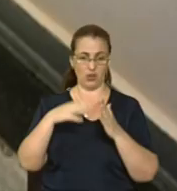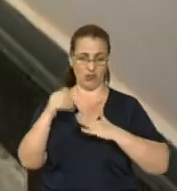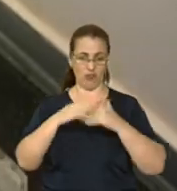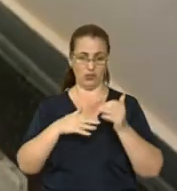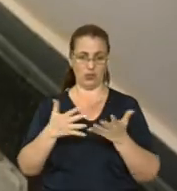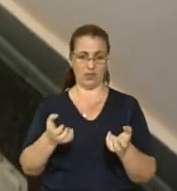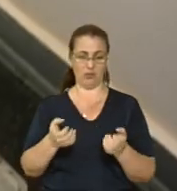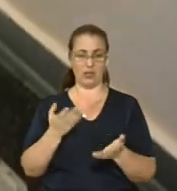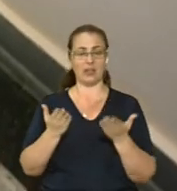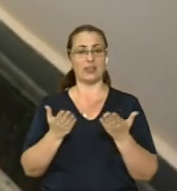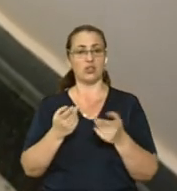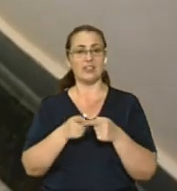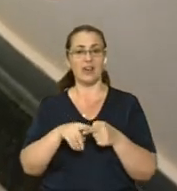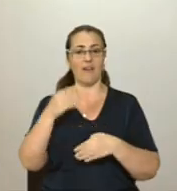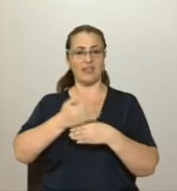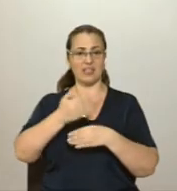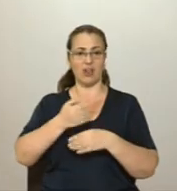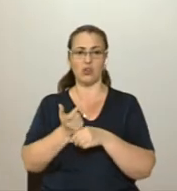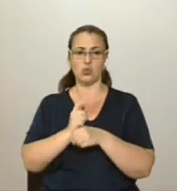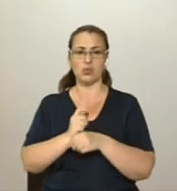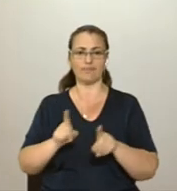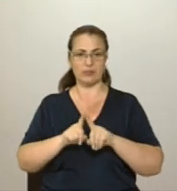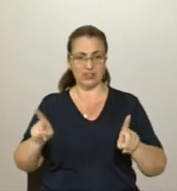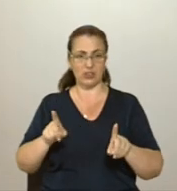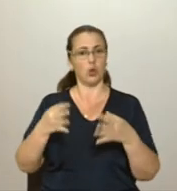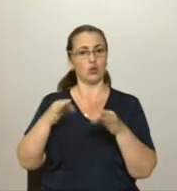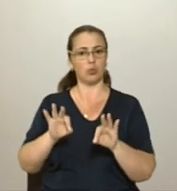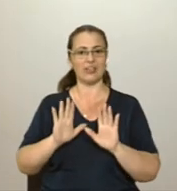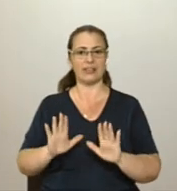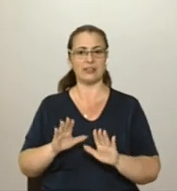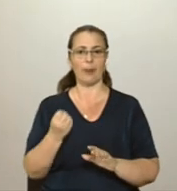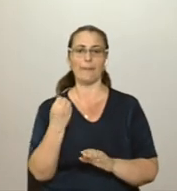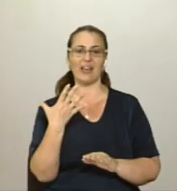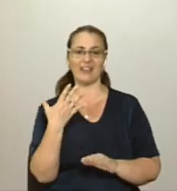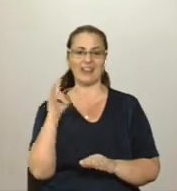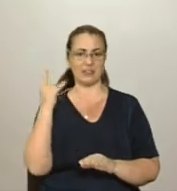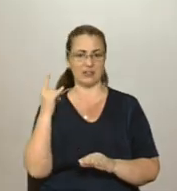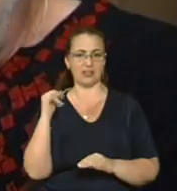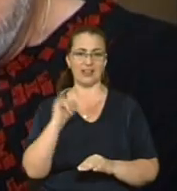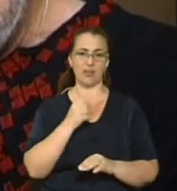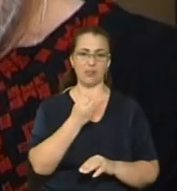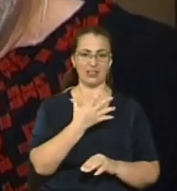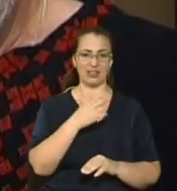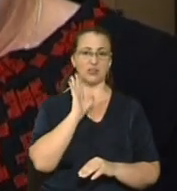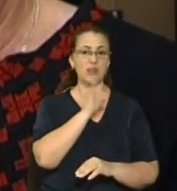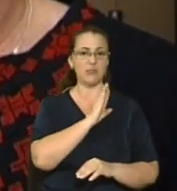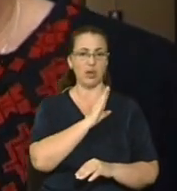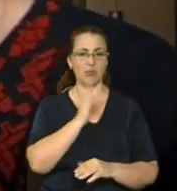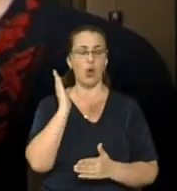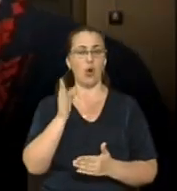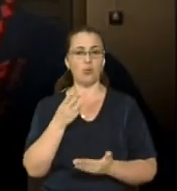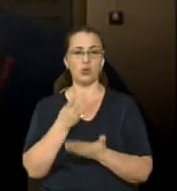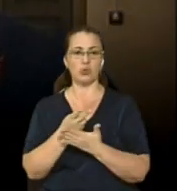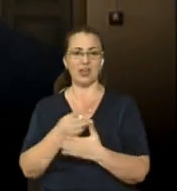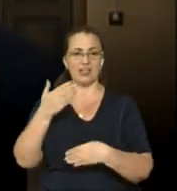руки. Вистава дуже специфічна, допускається лише 15 малюків і 15 мам. Будуть представлені вистави і для